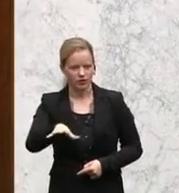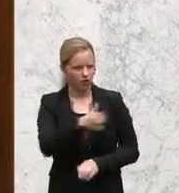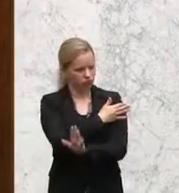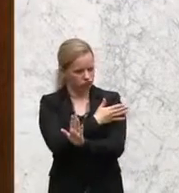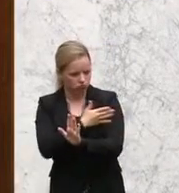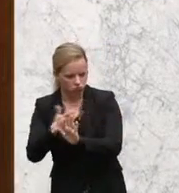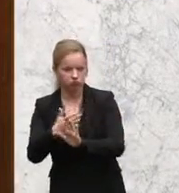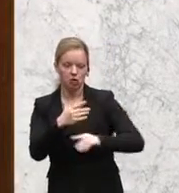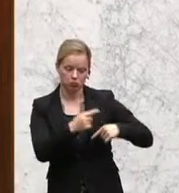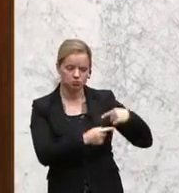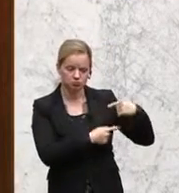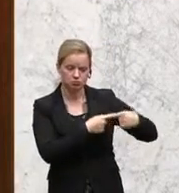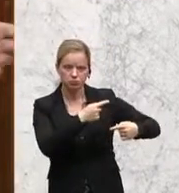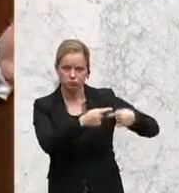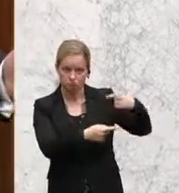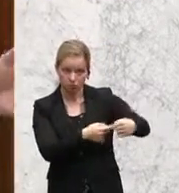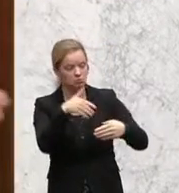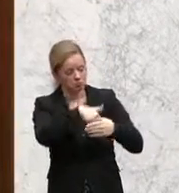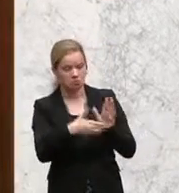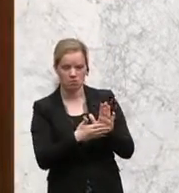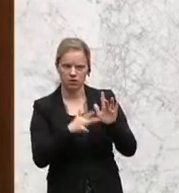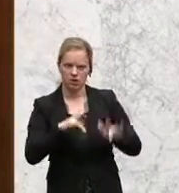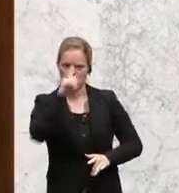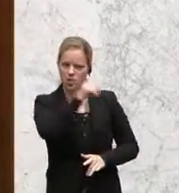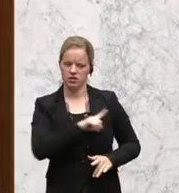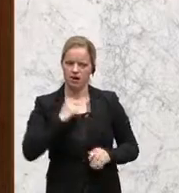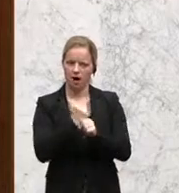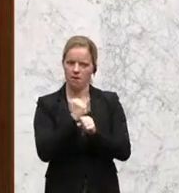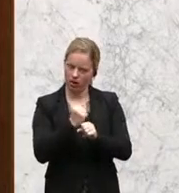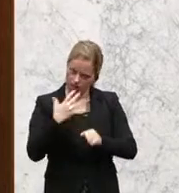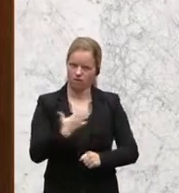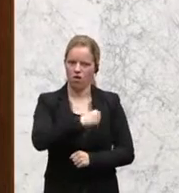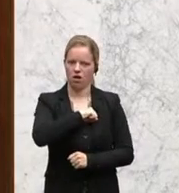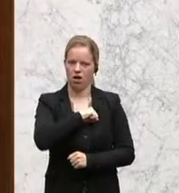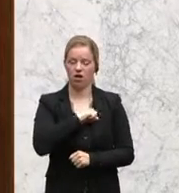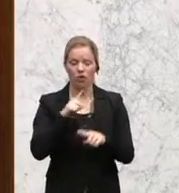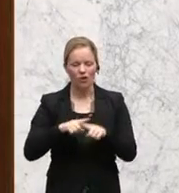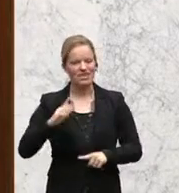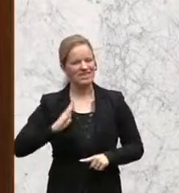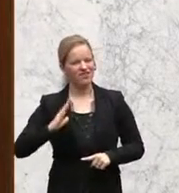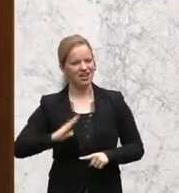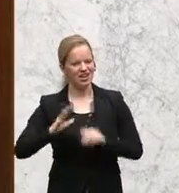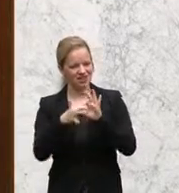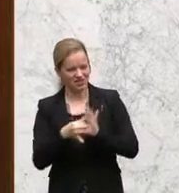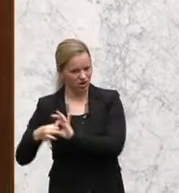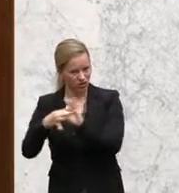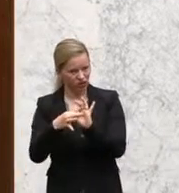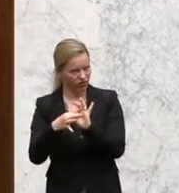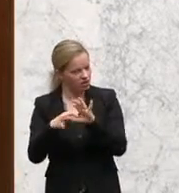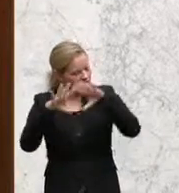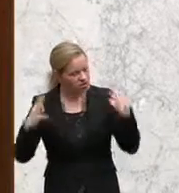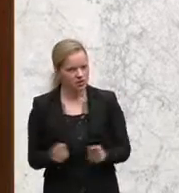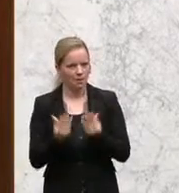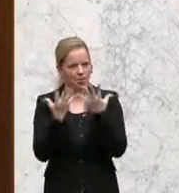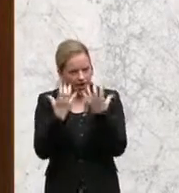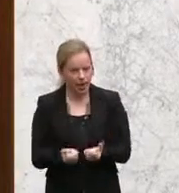eine erfolgreiche Polizeiarbeit, aber insgesamt auch mit der ganzen Zivilgesellschaft ein gutes Ergebnis erzielt hat, wie können